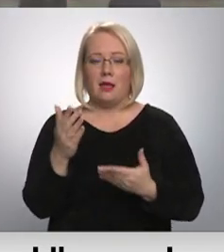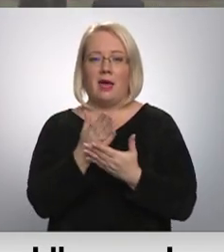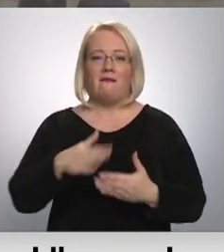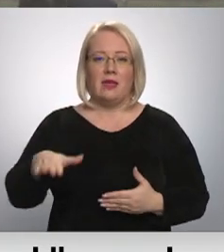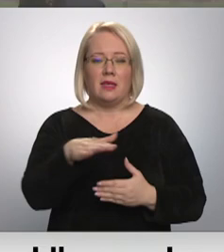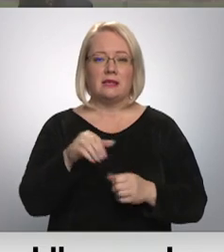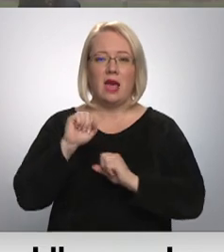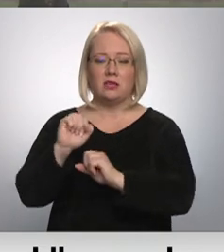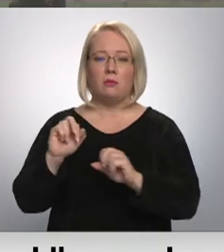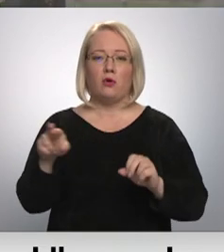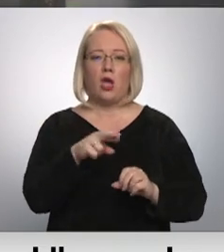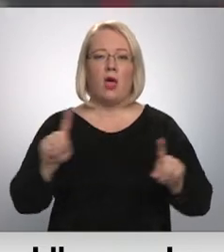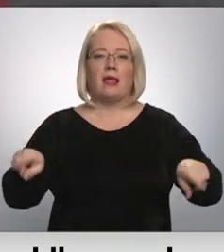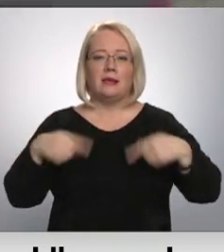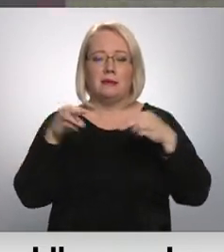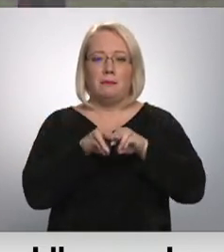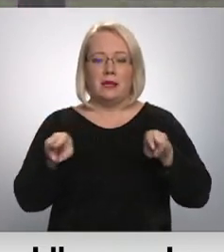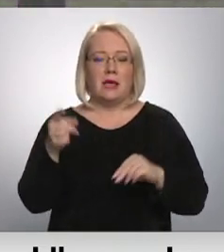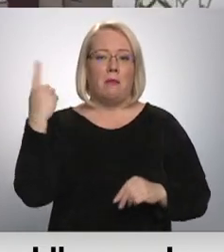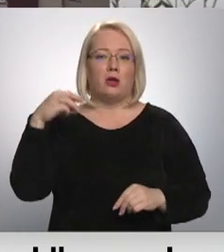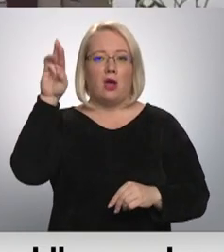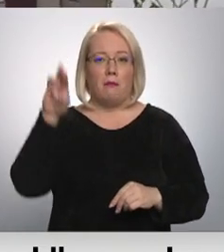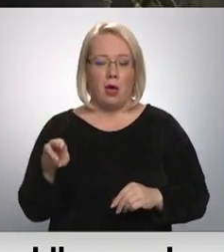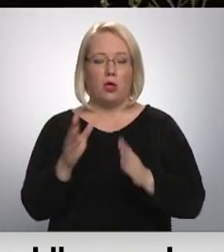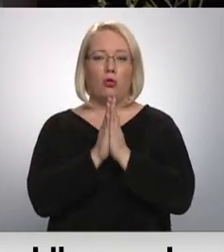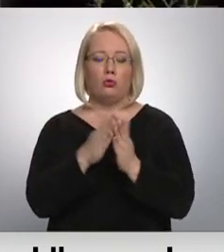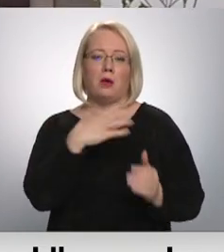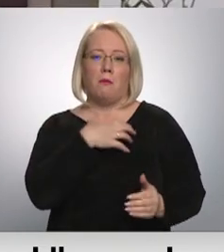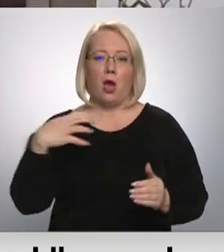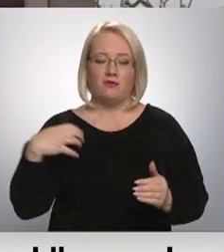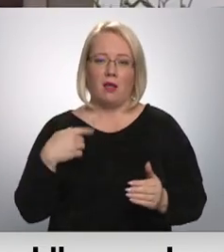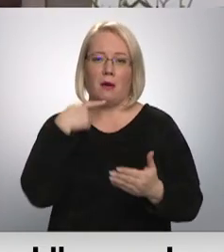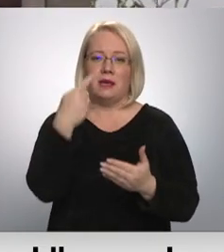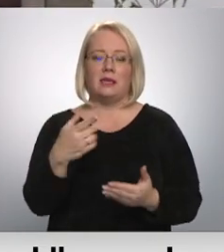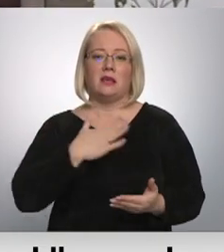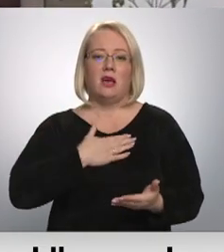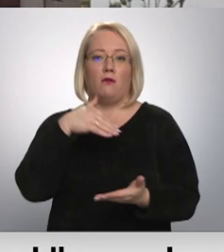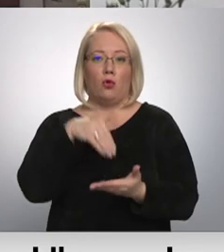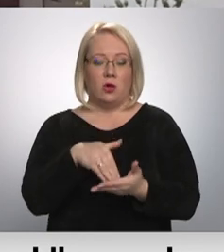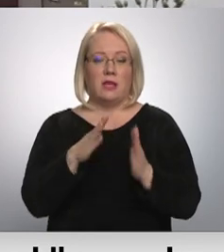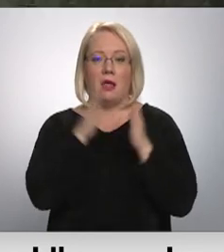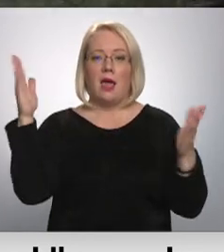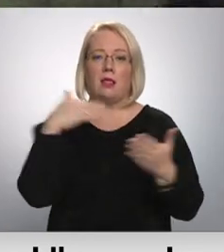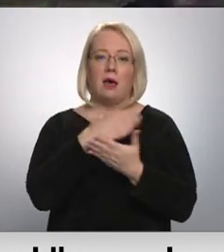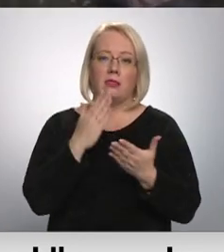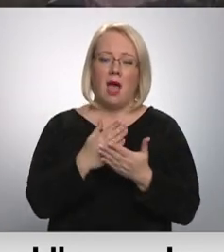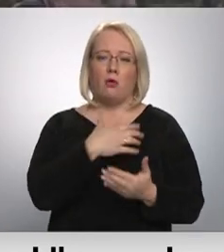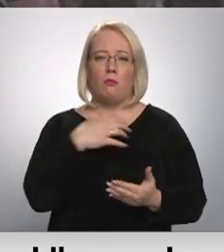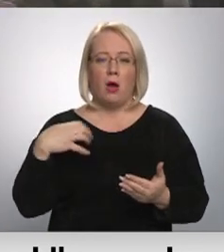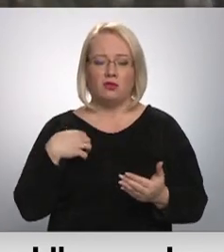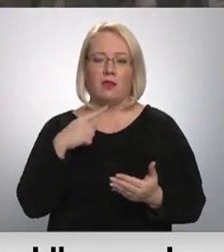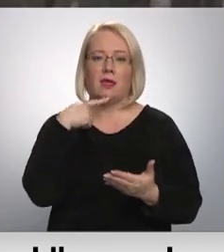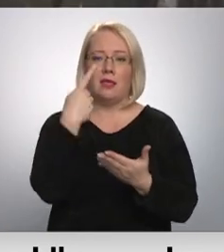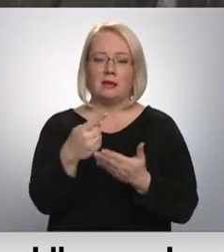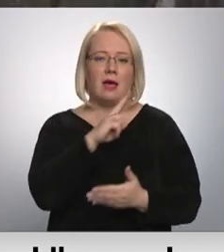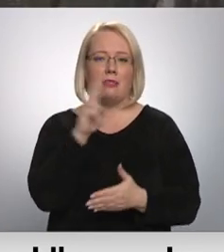un reģionālās attīstības ministrī pagājušā menisī lūdz vietvarām nāk klajā ar savu nostājušajai jautājumā. Lielākādēļ pašvaldība ar dažiem izņēmumiem gan norādīja,